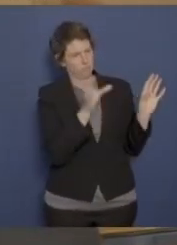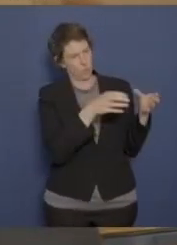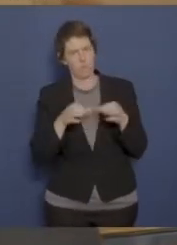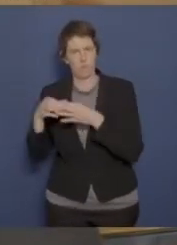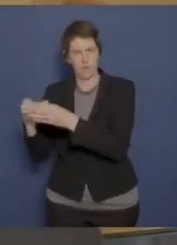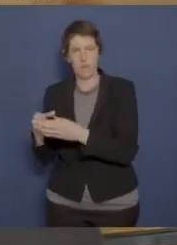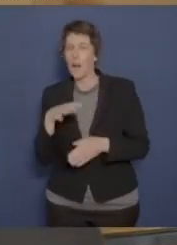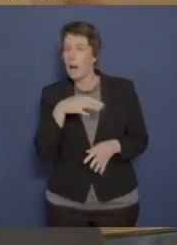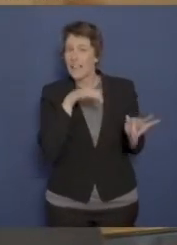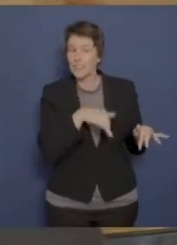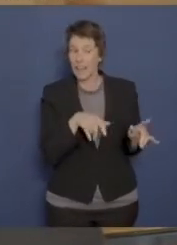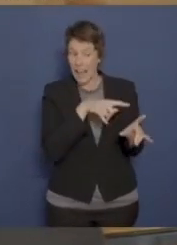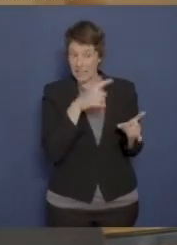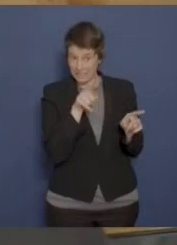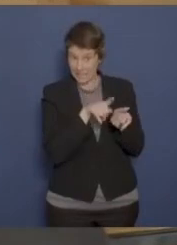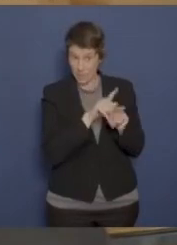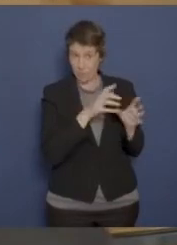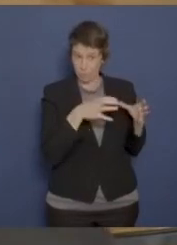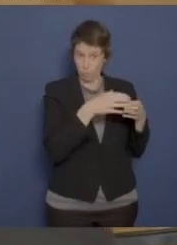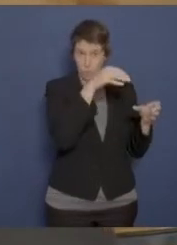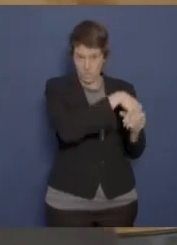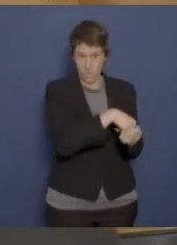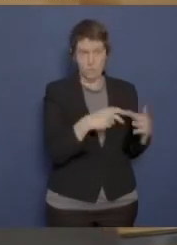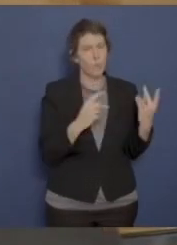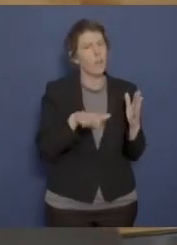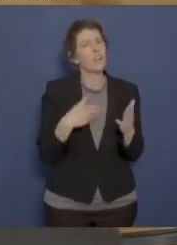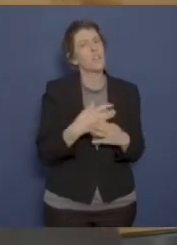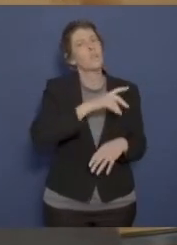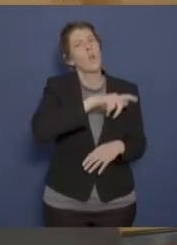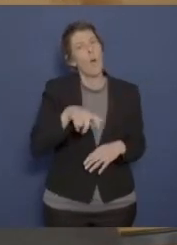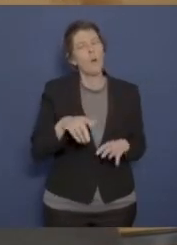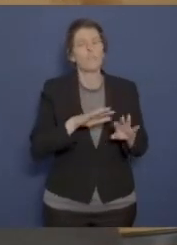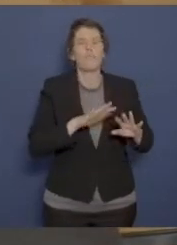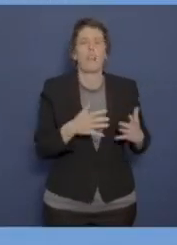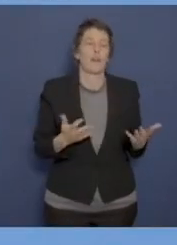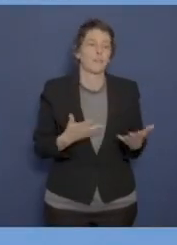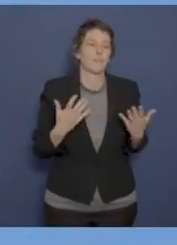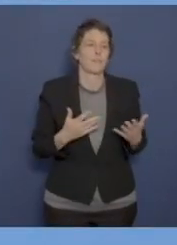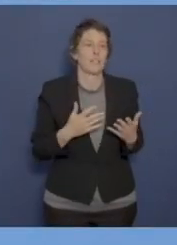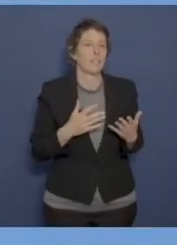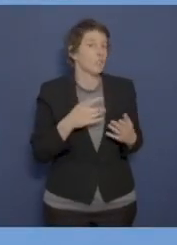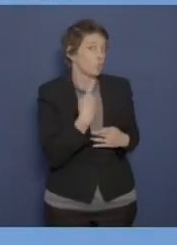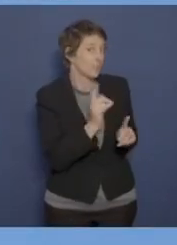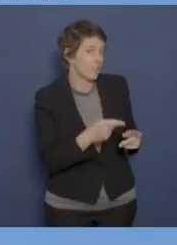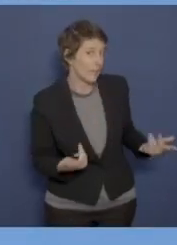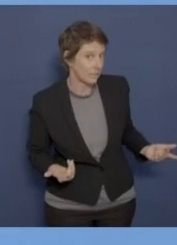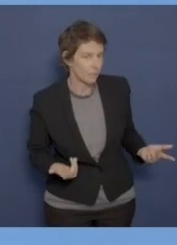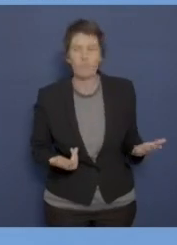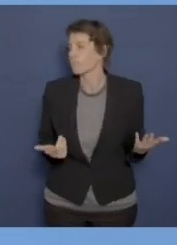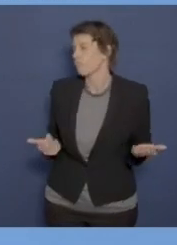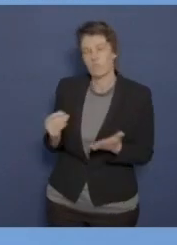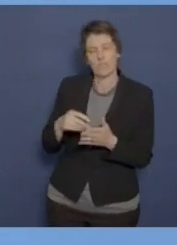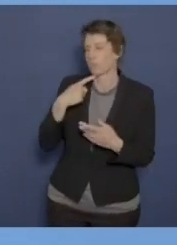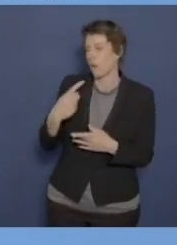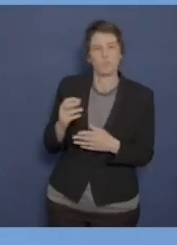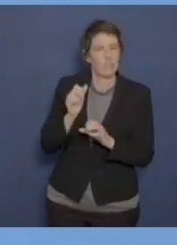sind diese Einzelfälle alle in diesem Zug? Oder sind da Leute dabei, die vielleicht unschuldig sind? Dazu kann ich keine